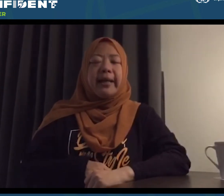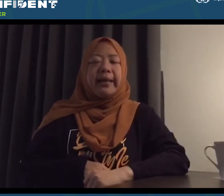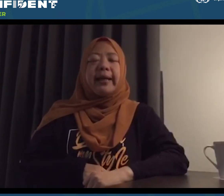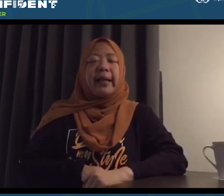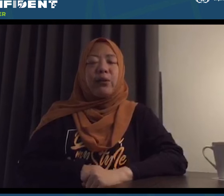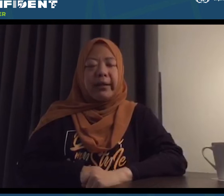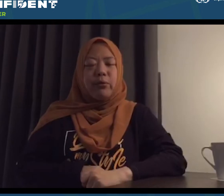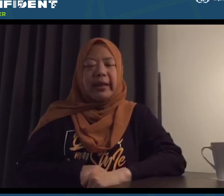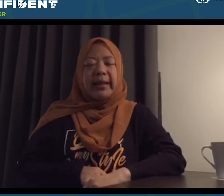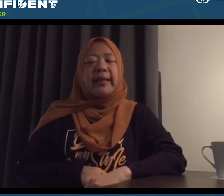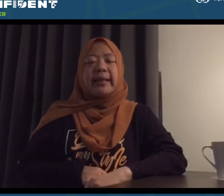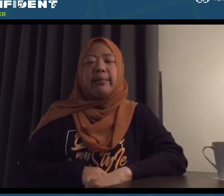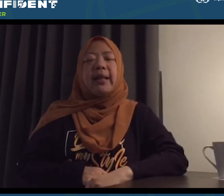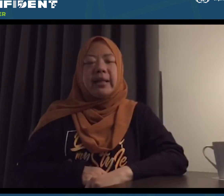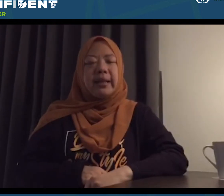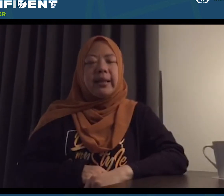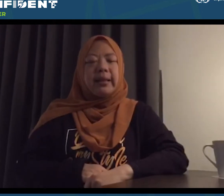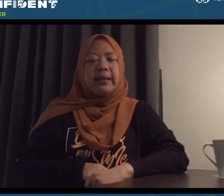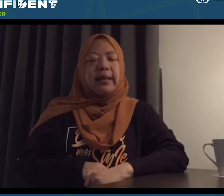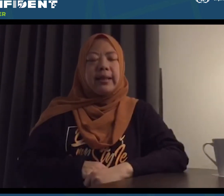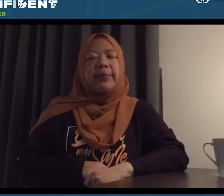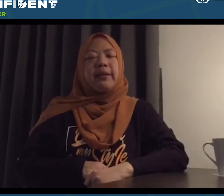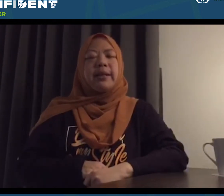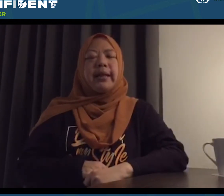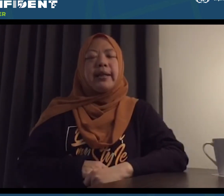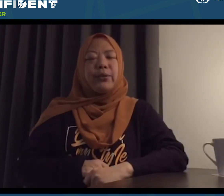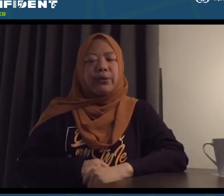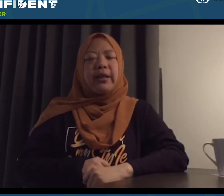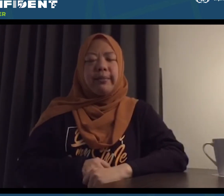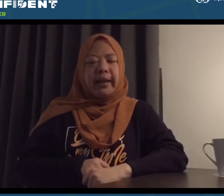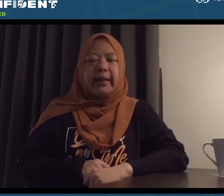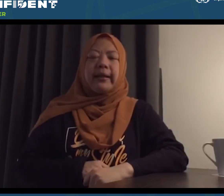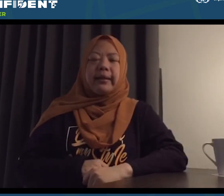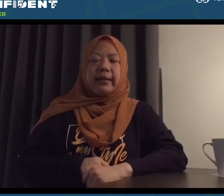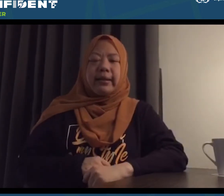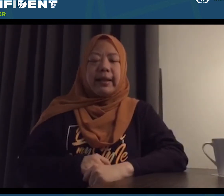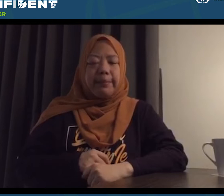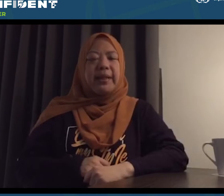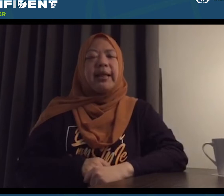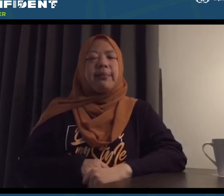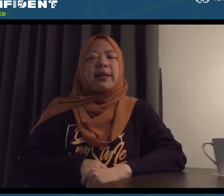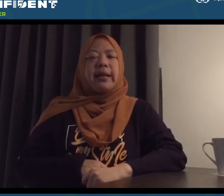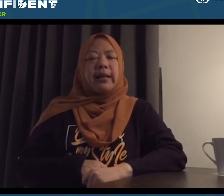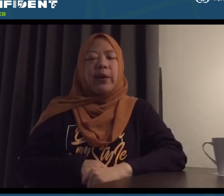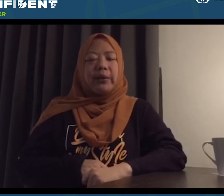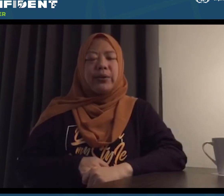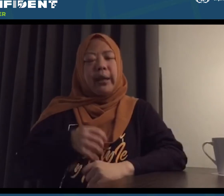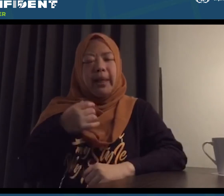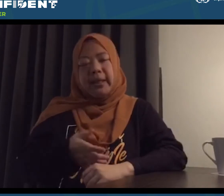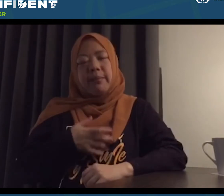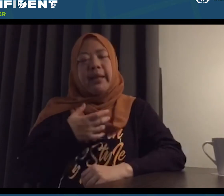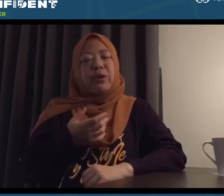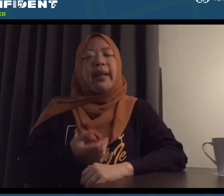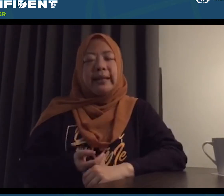lebih pada ketidaktahuan, bukan karena diskriminasi. Jadi seperti misalnya dituntun dan sebagainya. Tetapi seiring berjalannya waktu,